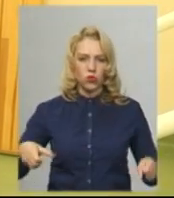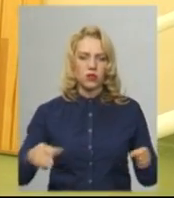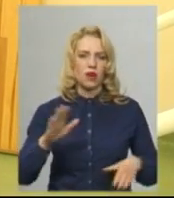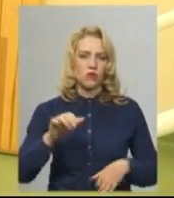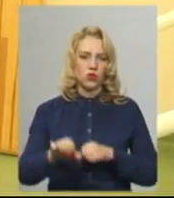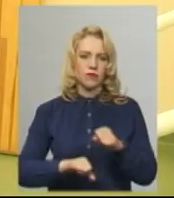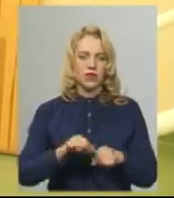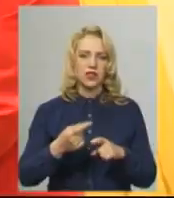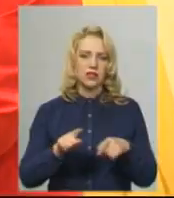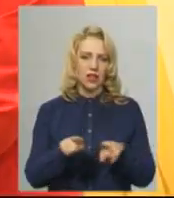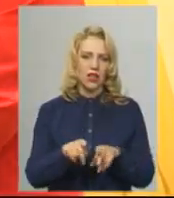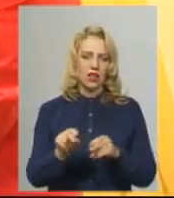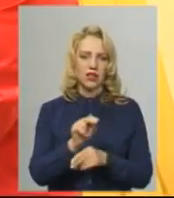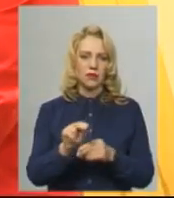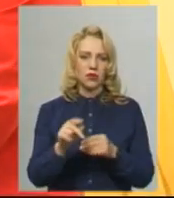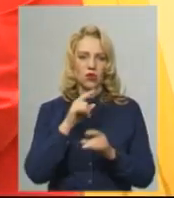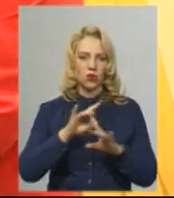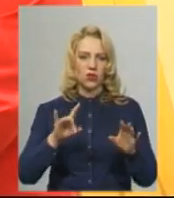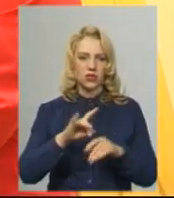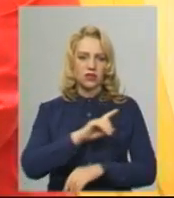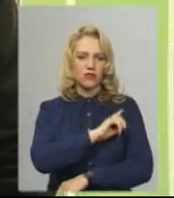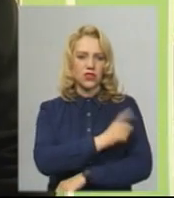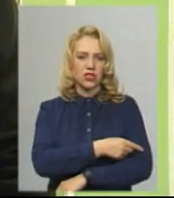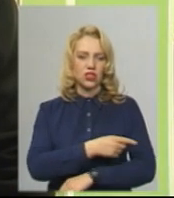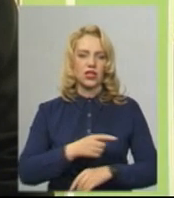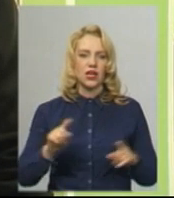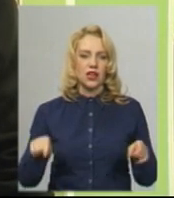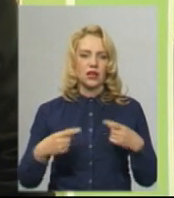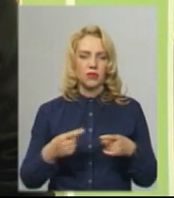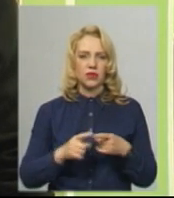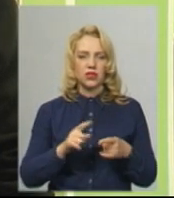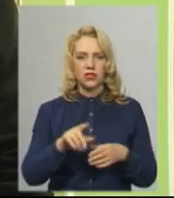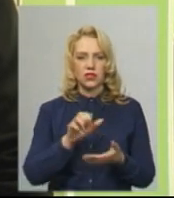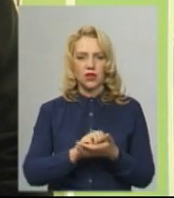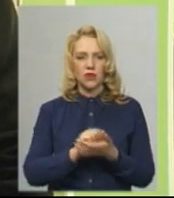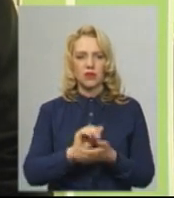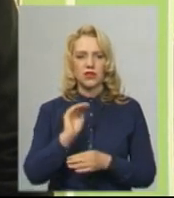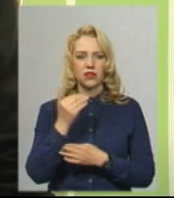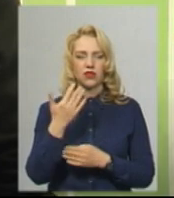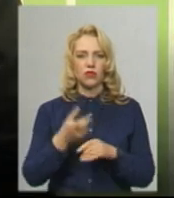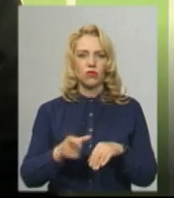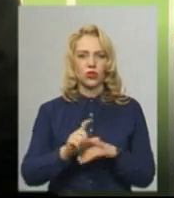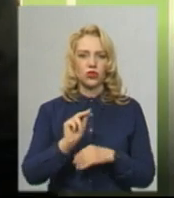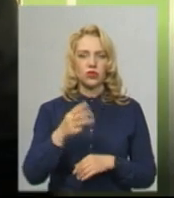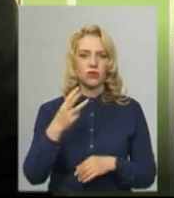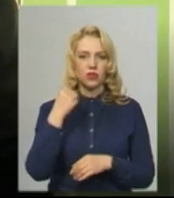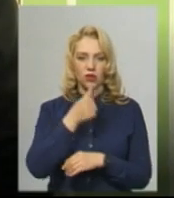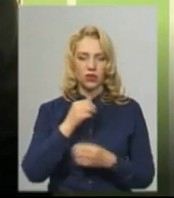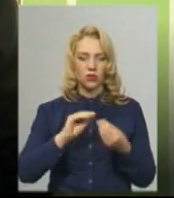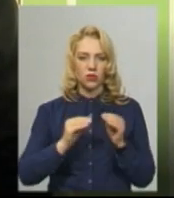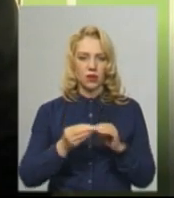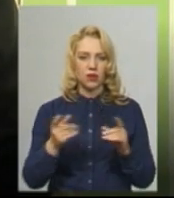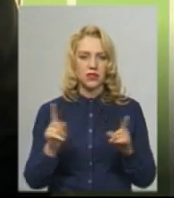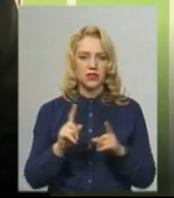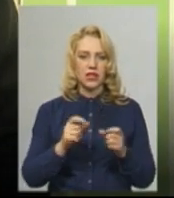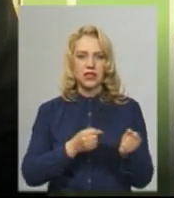механотерапія, каже фізичний реабілітолог Андрій Маремуха. Займаємося цією дитиною більше трьох років. Основна проблема – це